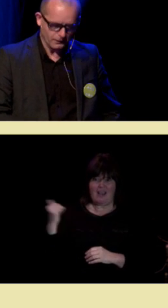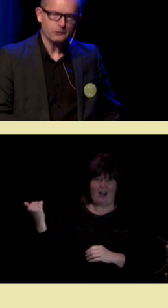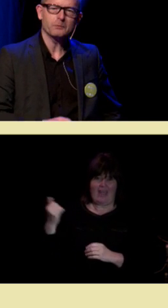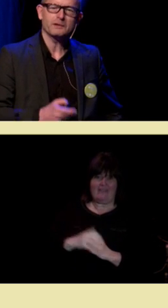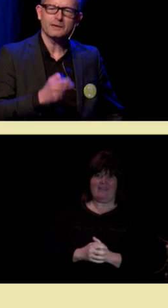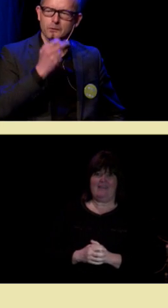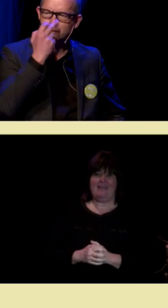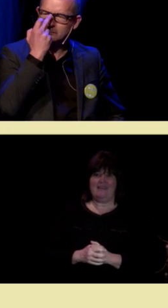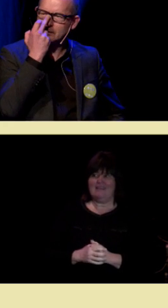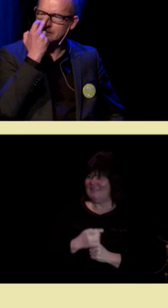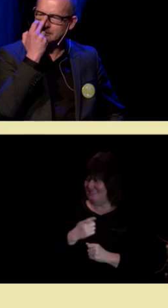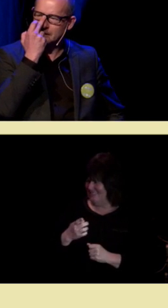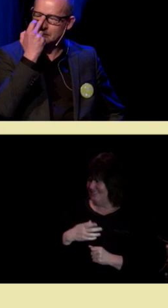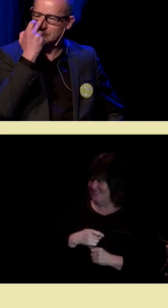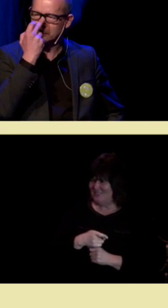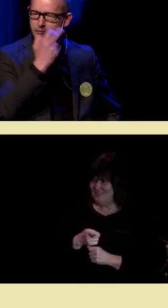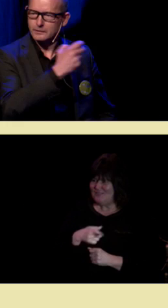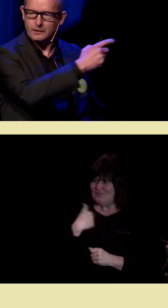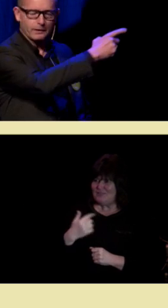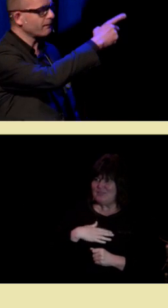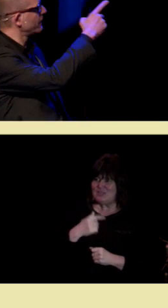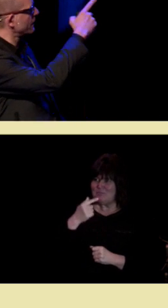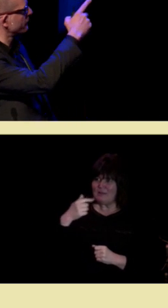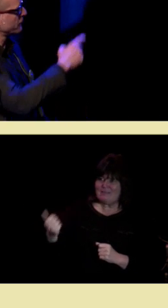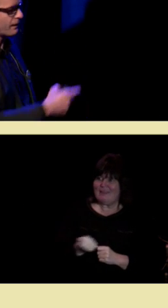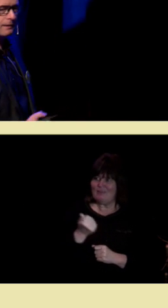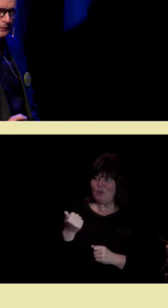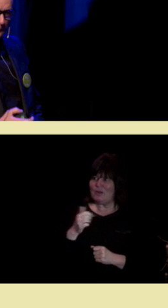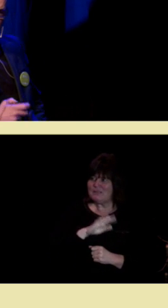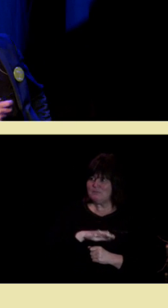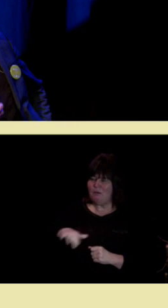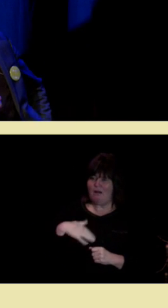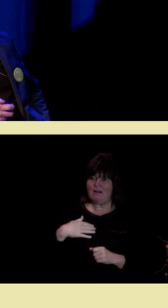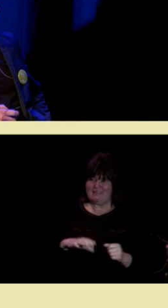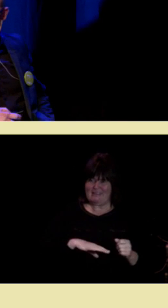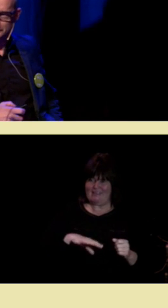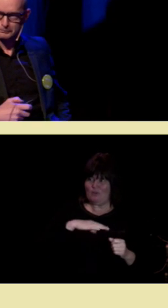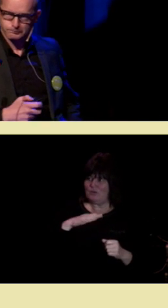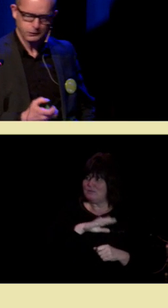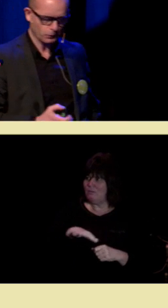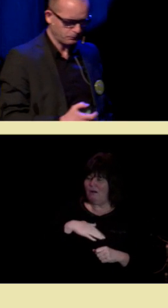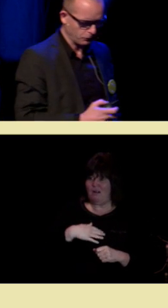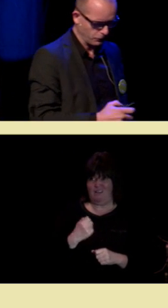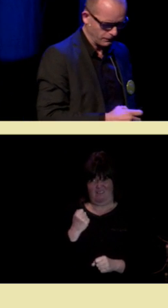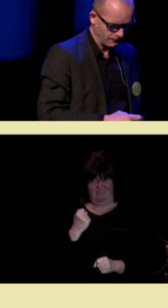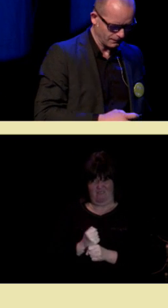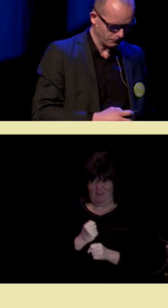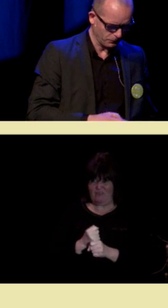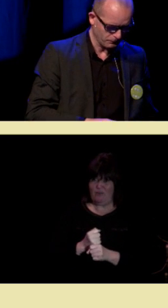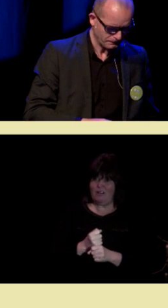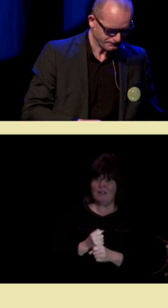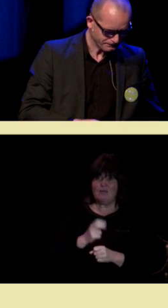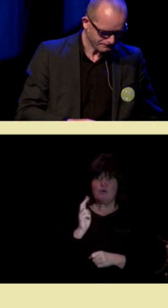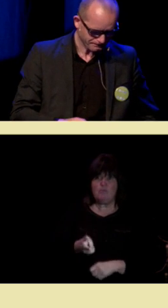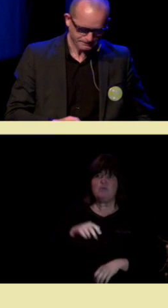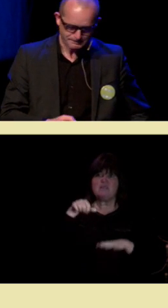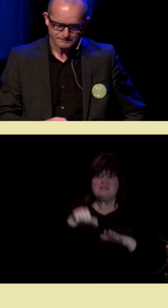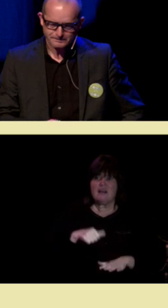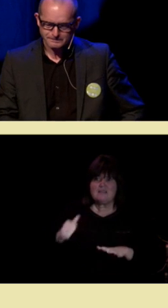Og de av oss som har tenåringsbarn kan skrive under på at det tar i hvert fall 16 år før den er i stand til å plukke opp sokkene sine på gulvet.